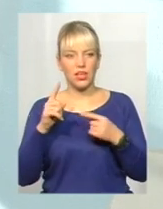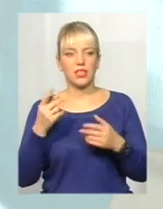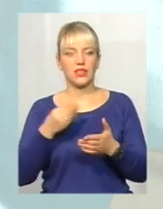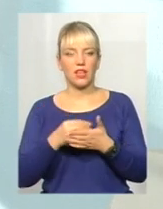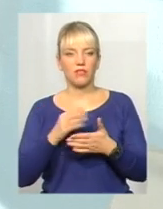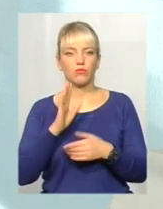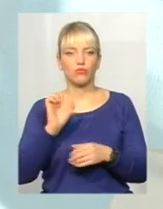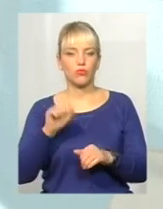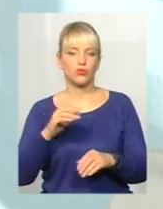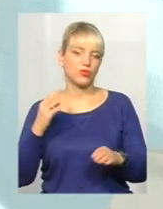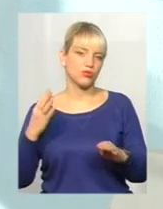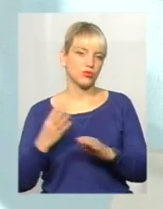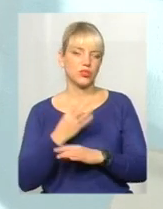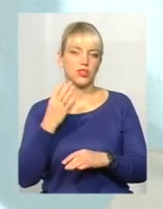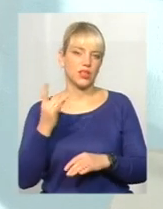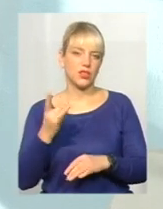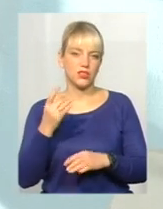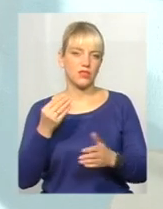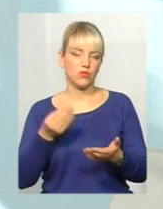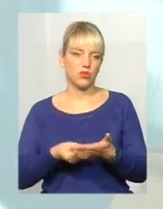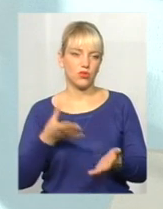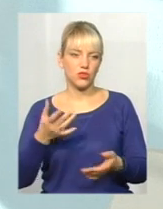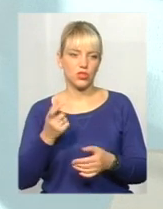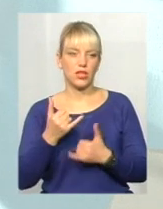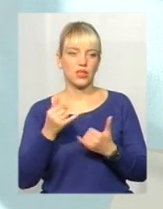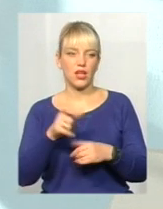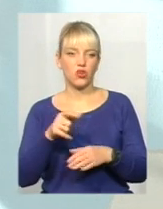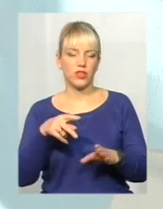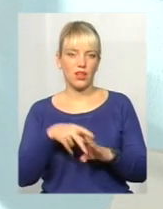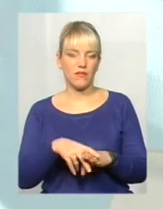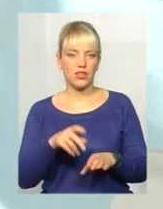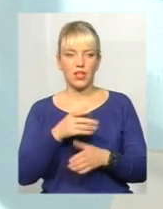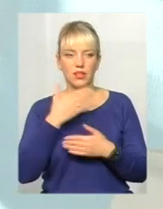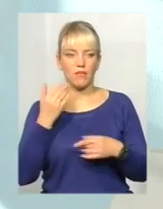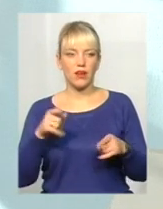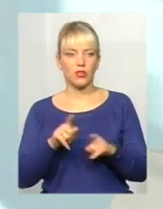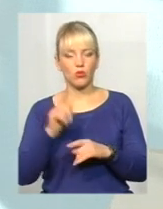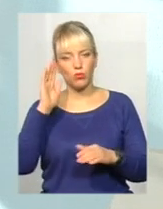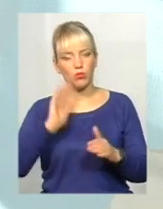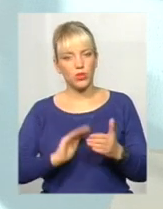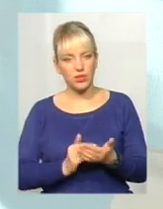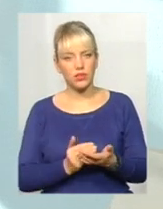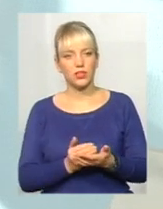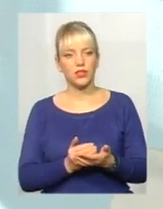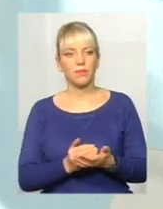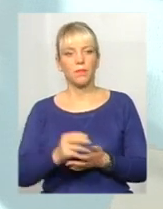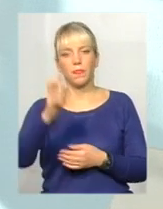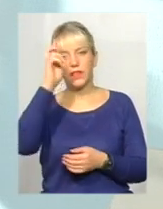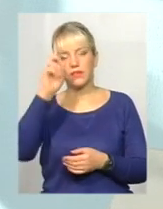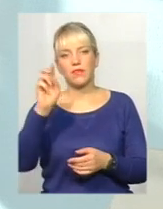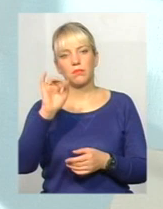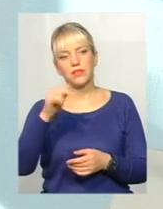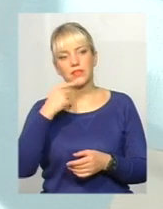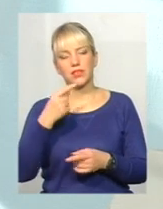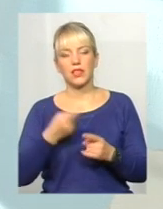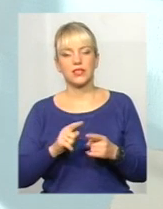-5 разів. Для людей це навантаження. І немає ще, я ж кажу, немає такої політики державної, яка б сказала,